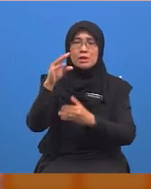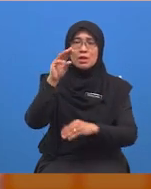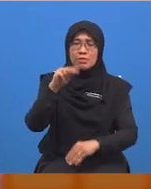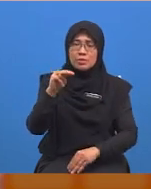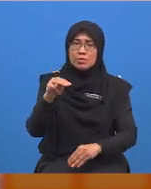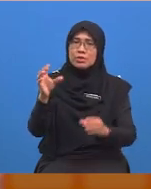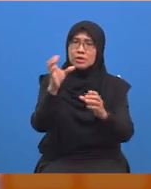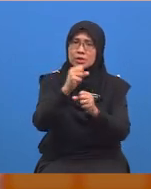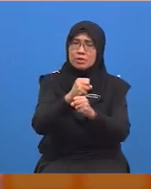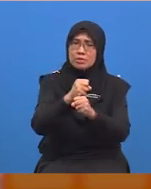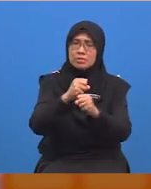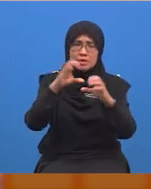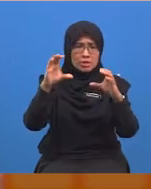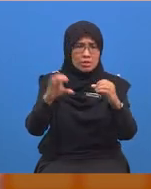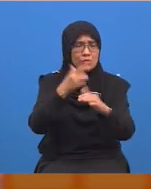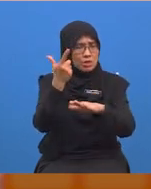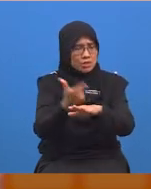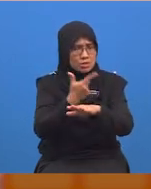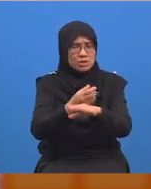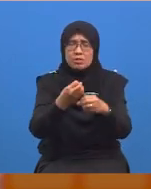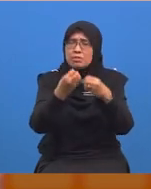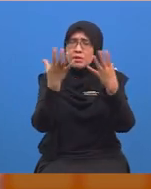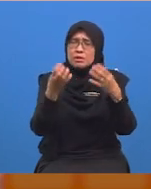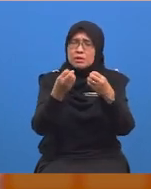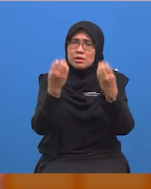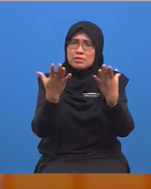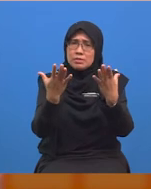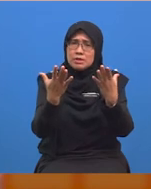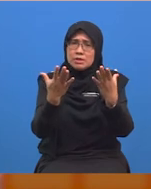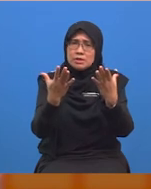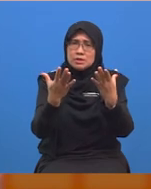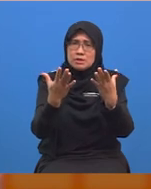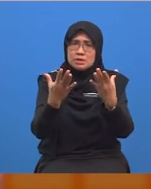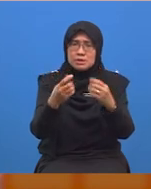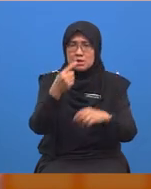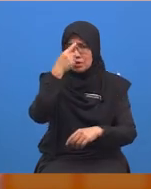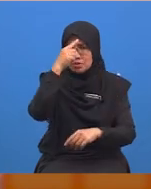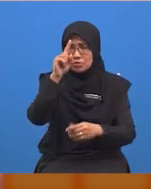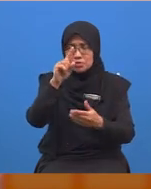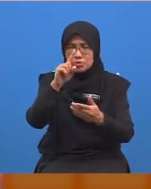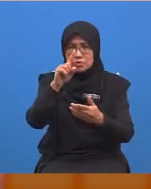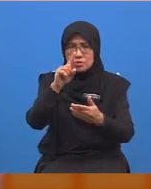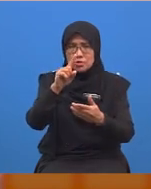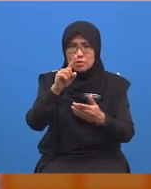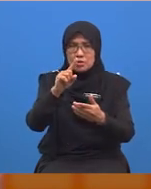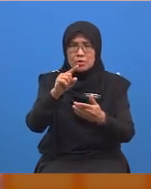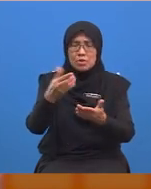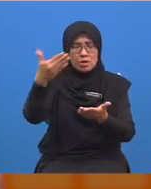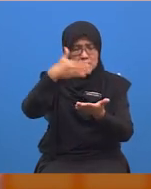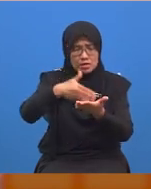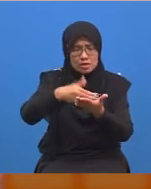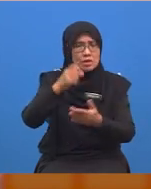teruskan dengan membuat seberapa banyak lagi latihan sebagai langkah pengukuhan untuk meningkatkan